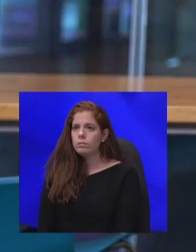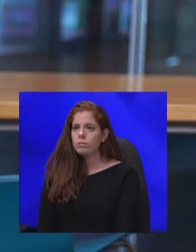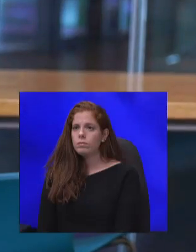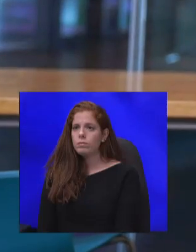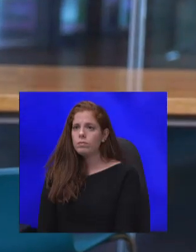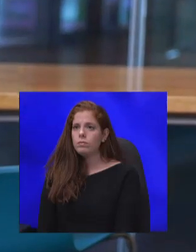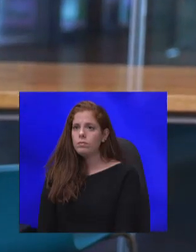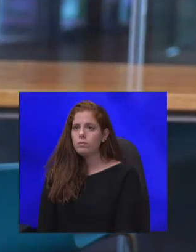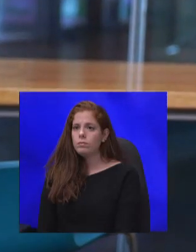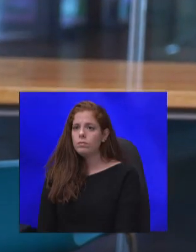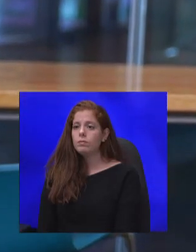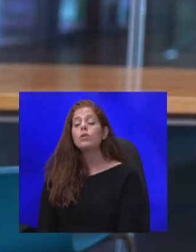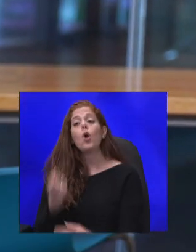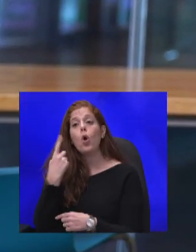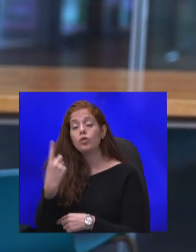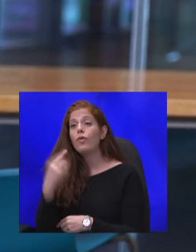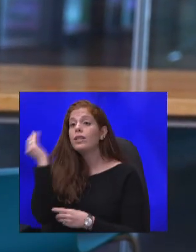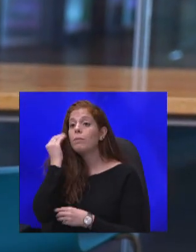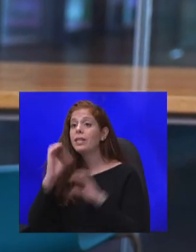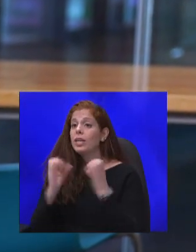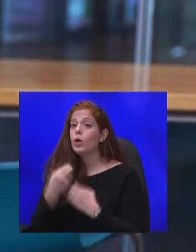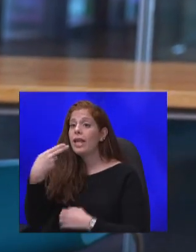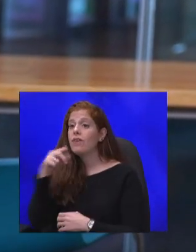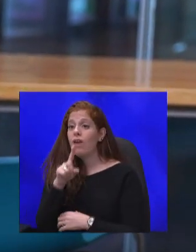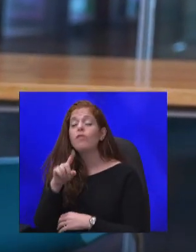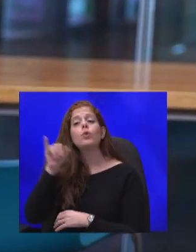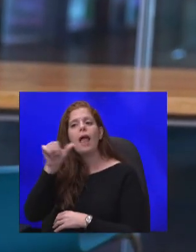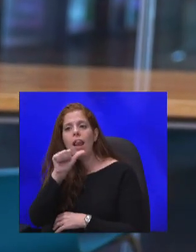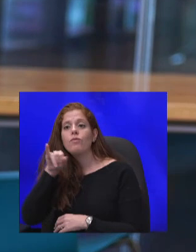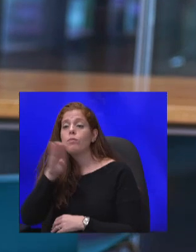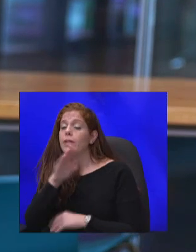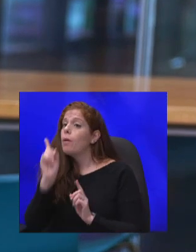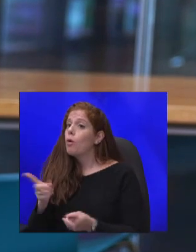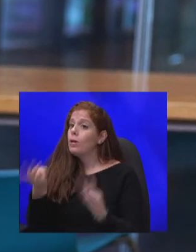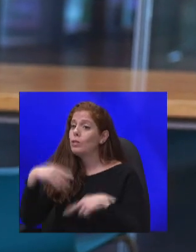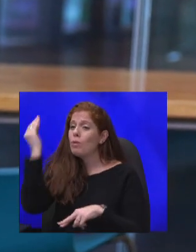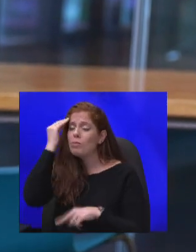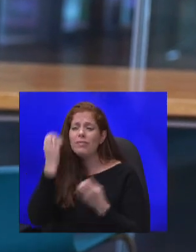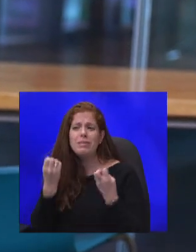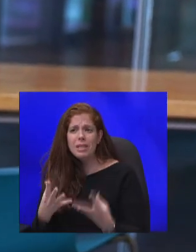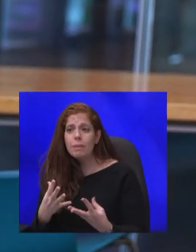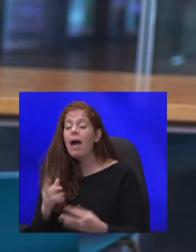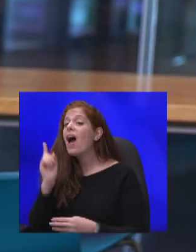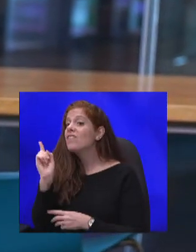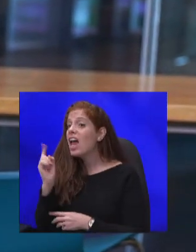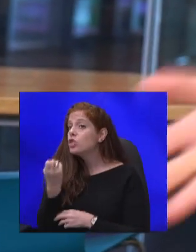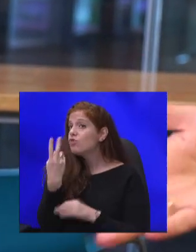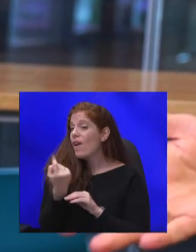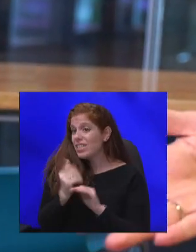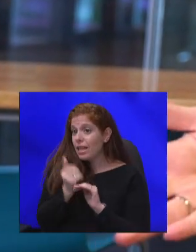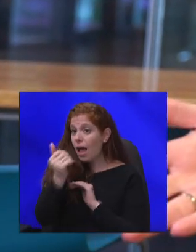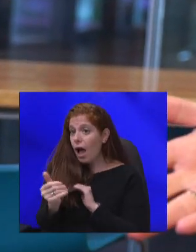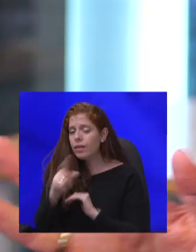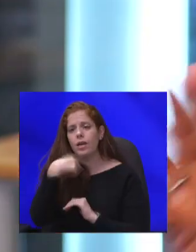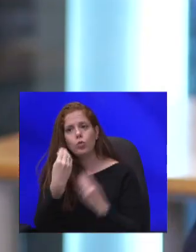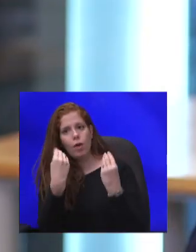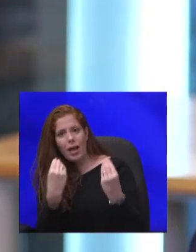שבוע, תלמידי כיתות ה' ו' י' י' ב' אמורים לחזור לספסה ללימודים, וזה מדהים, אבל אז שבועיים וקצת אחר כך יגידו להם, רגע, חופש